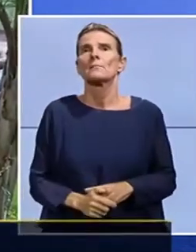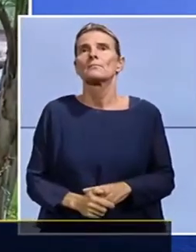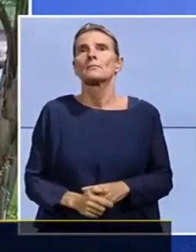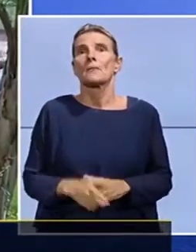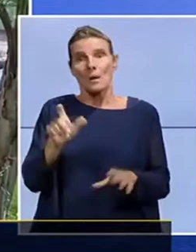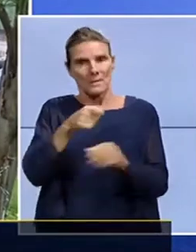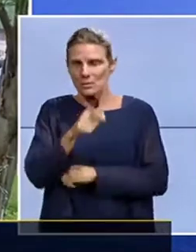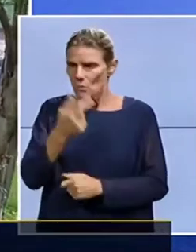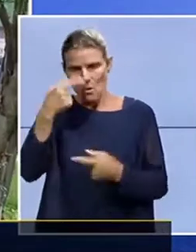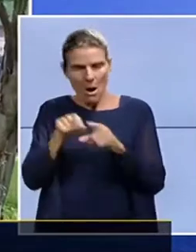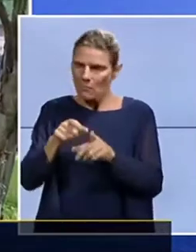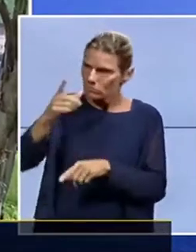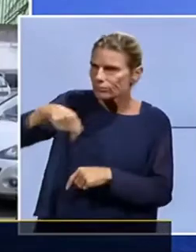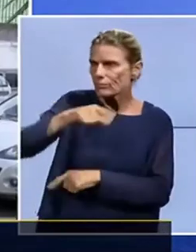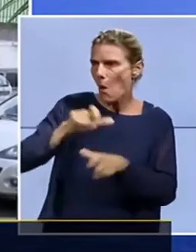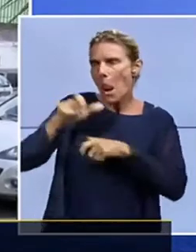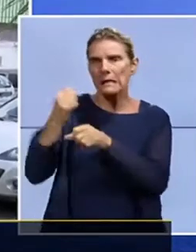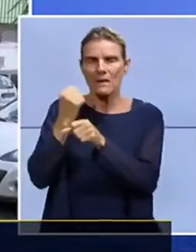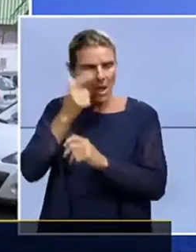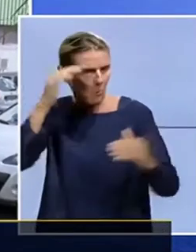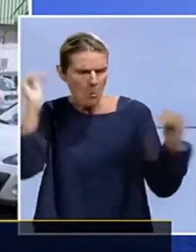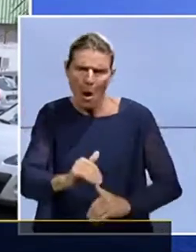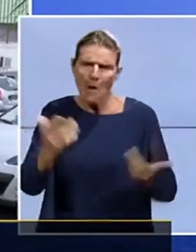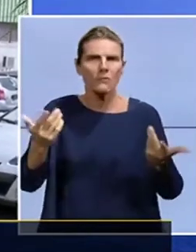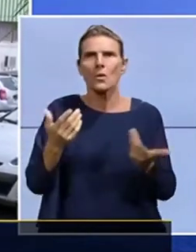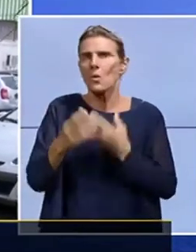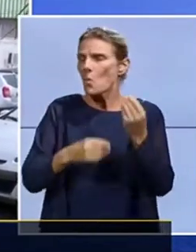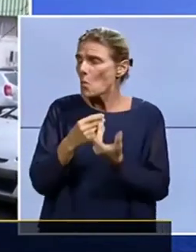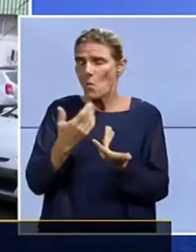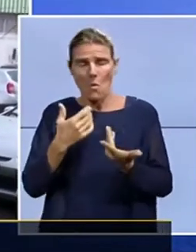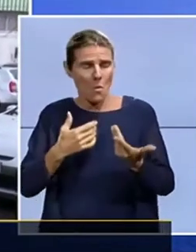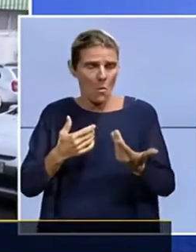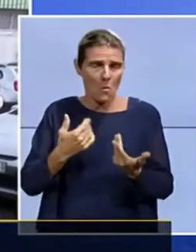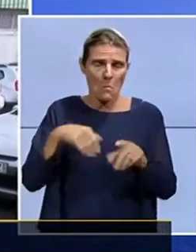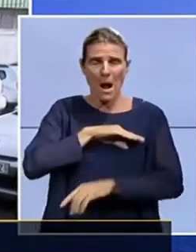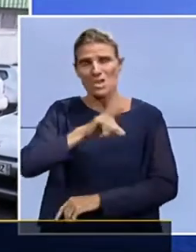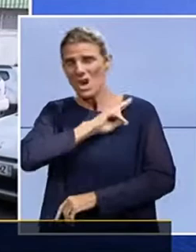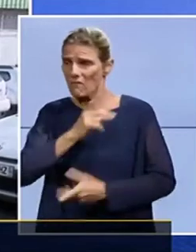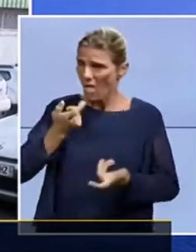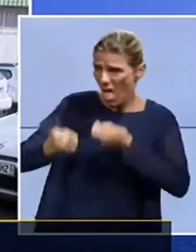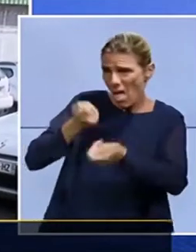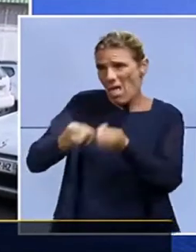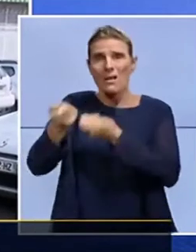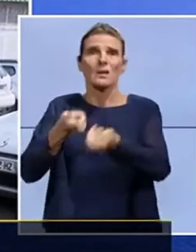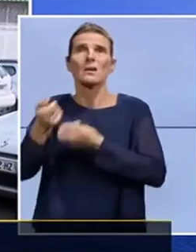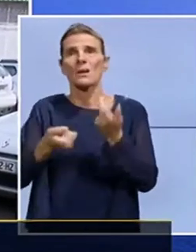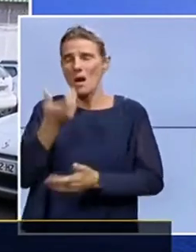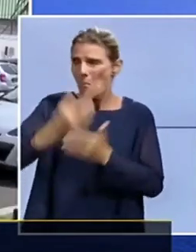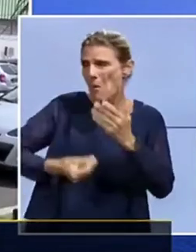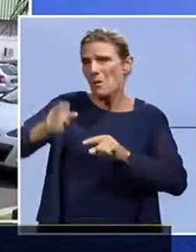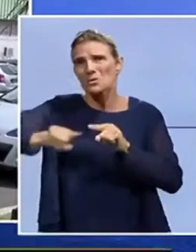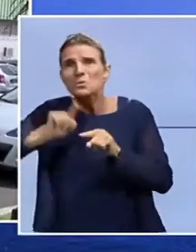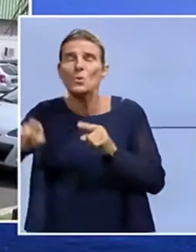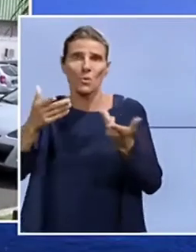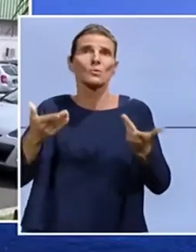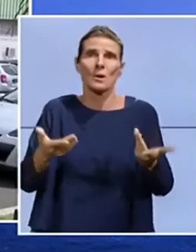un mal-être, un burn-out au niveau de nos collègues. On constate des collègues qui sont malmenés par leur chef. On est souvent isolés par manque de matériel.